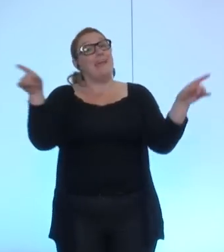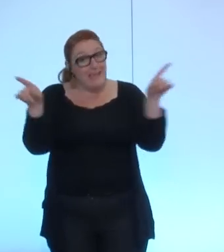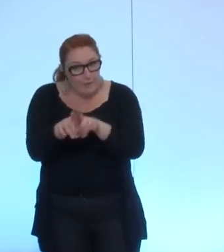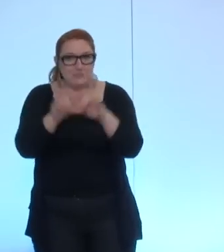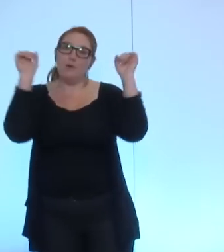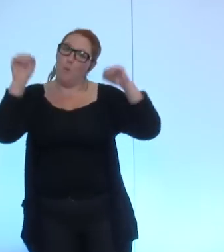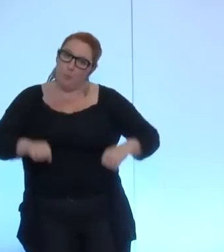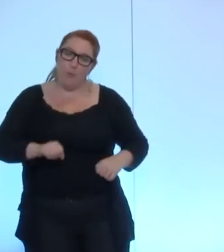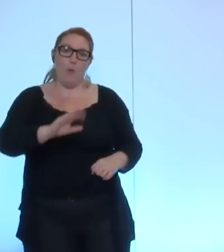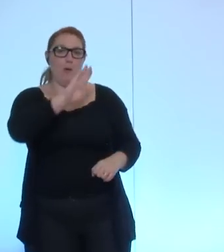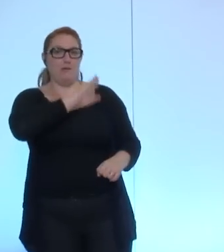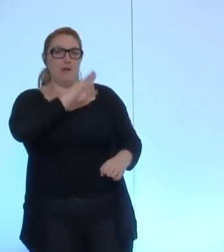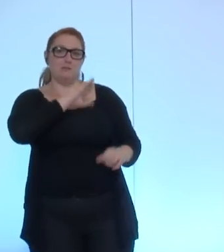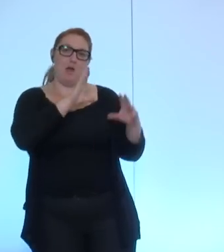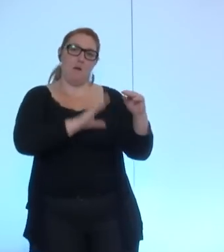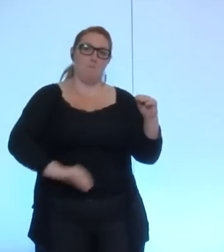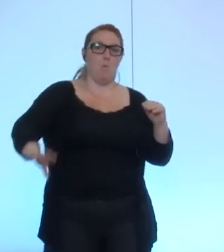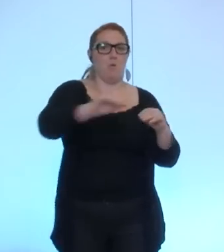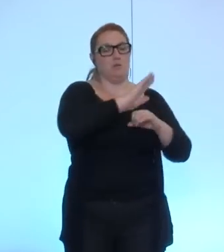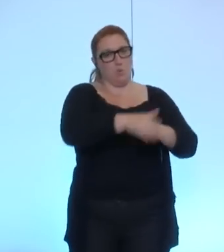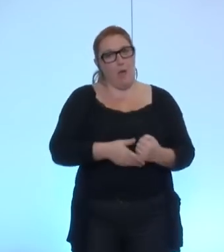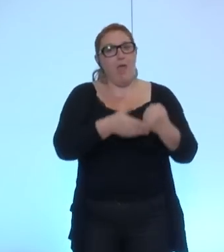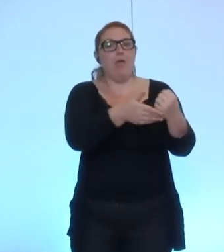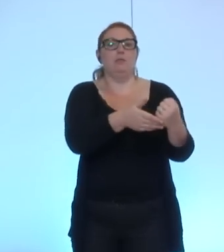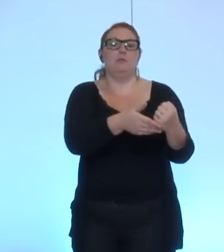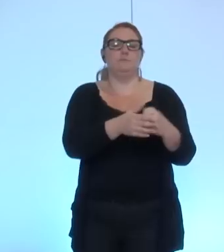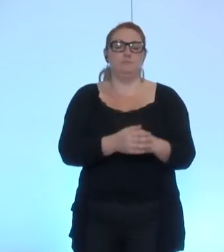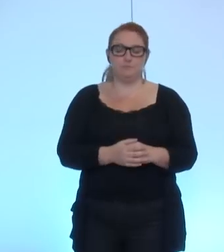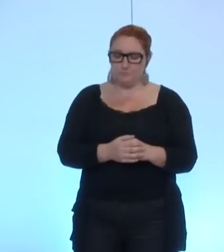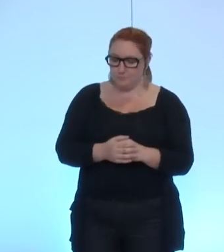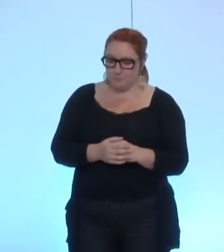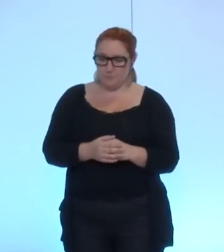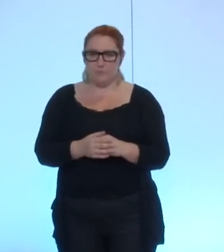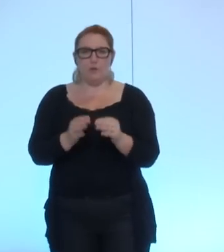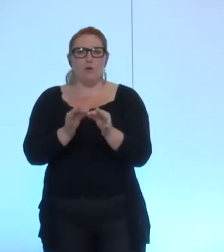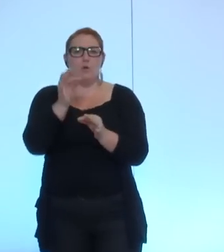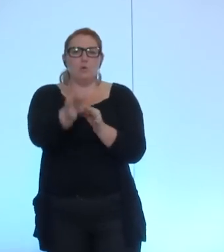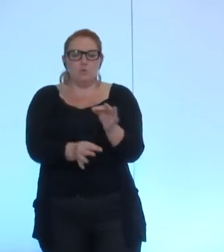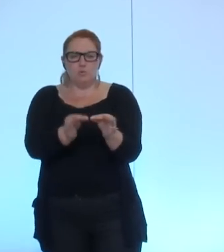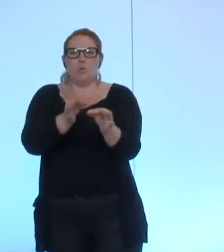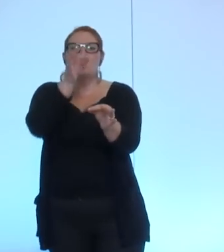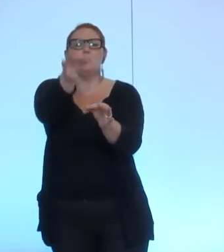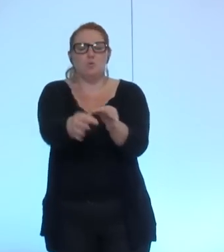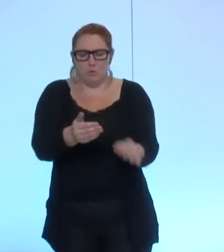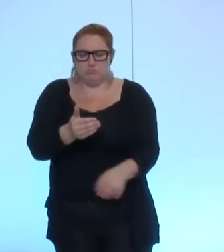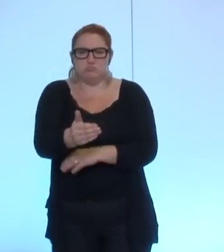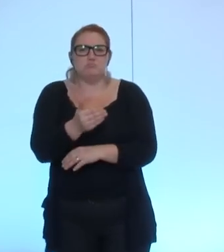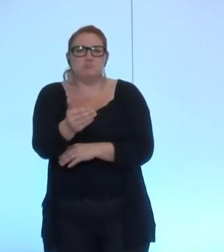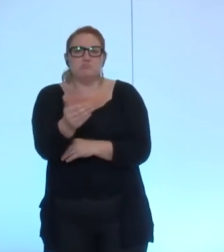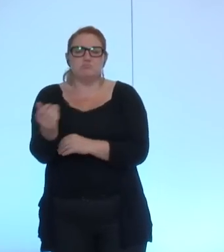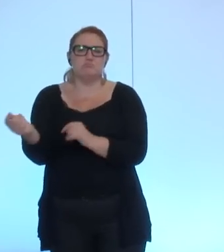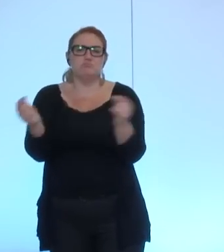lors du débat électoral de l'entre-deux-tours au centre culturel juif